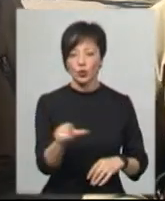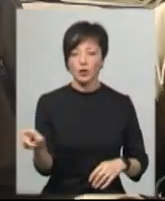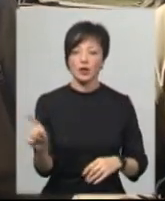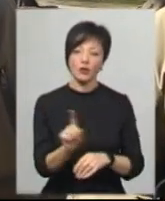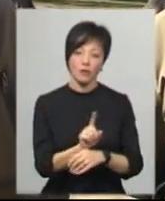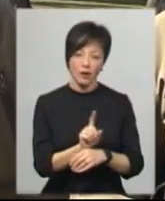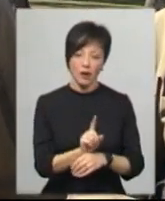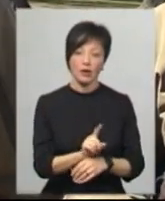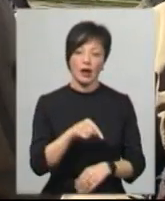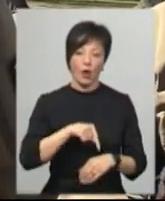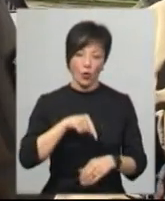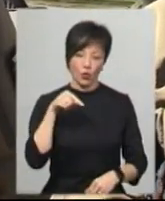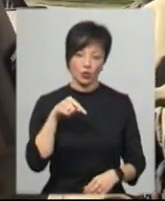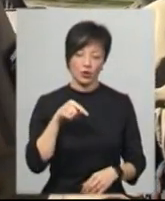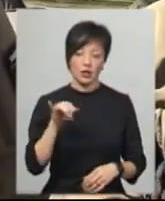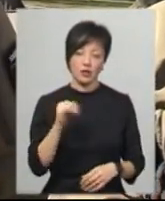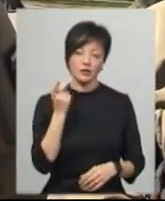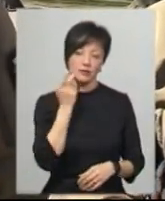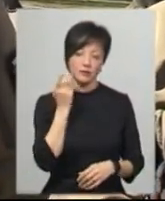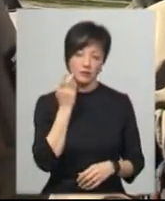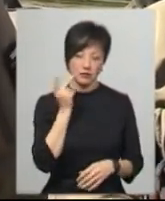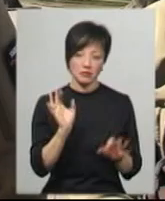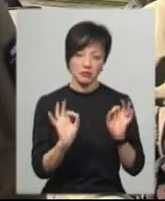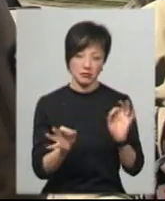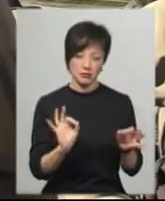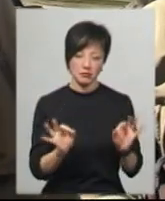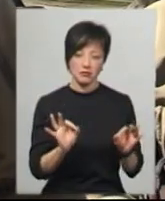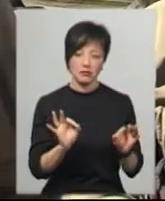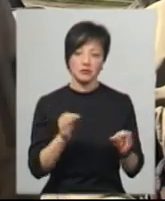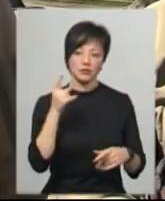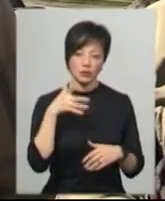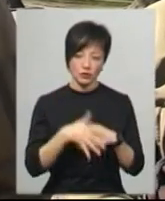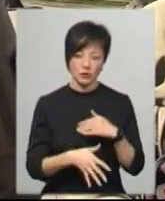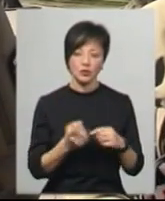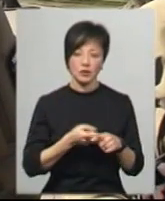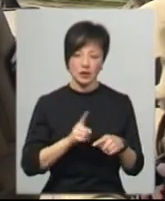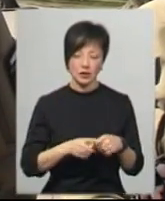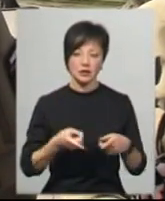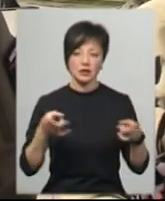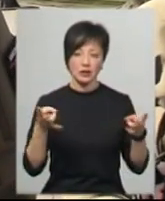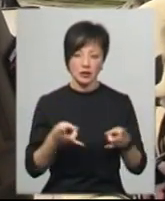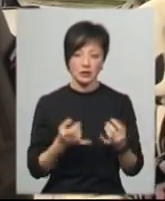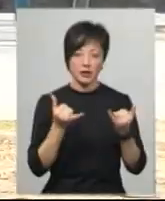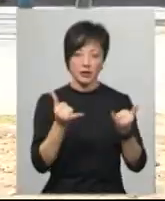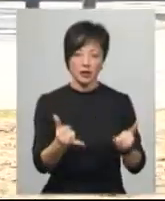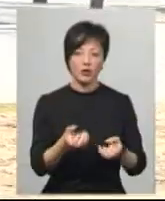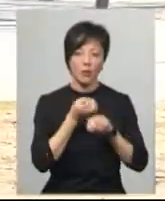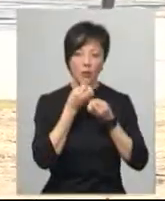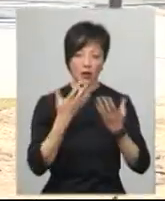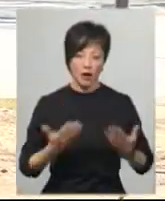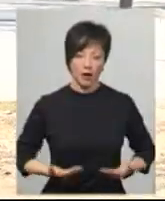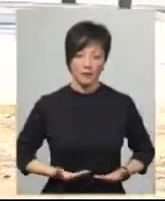адекватні, я ж кажу, вони нормально реагують і зазвичай розуміють, що це дійсно робиться в першу чергу для їхнього блага.